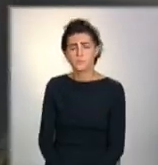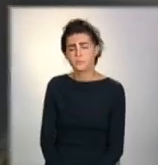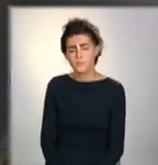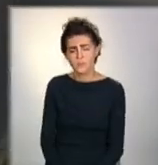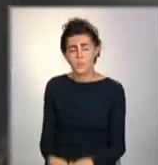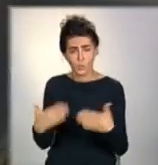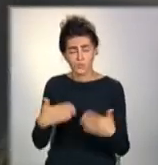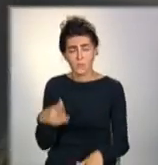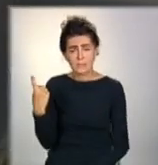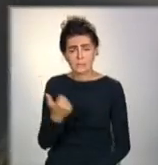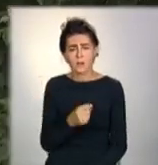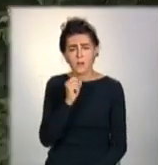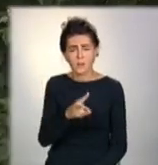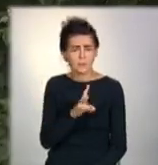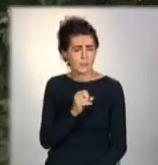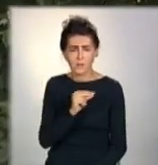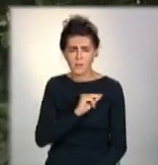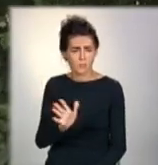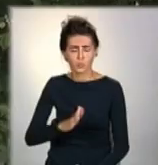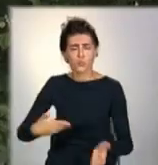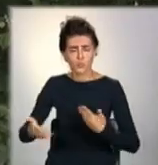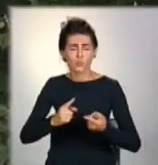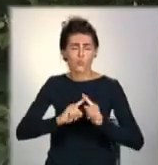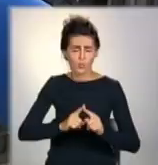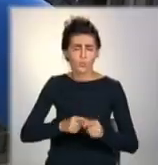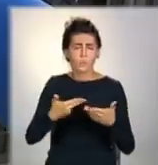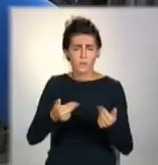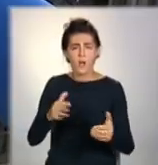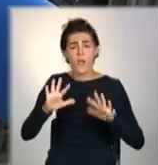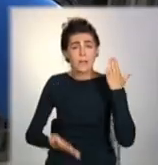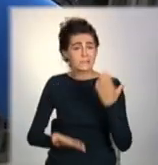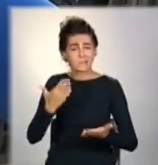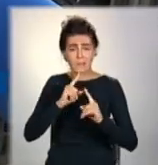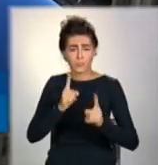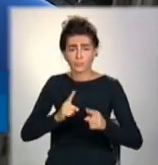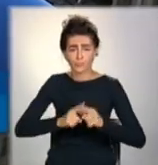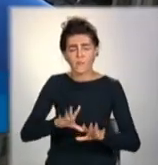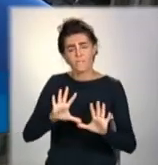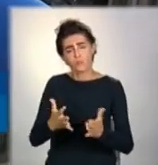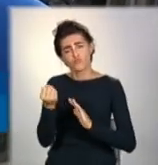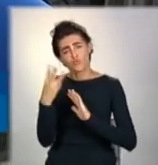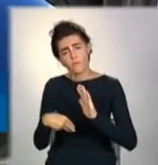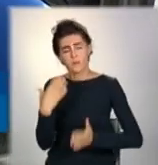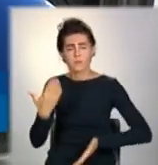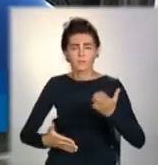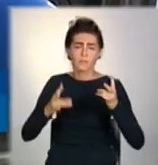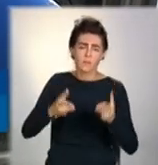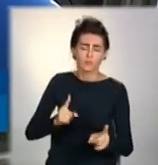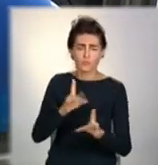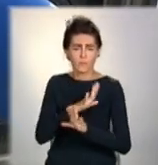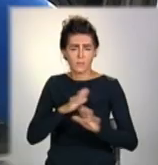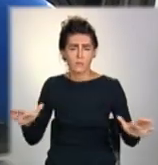неделю це, як мінімум, не працює. Пішоходів треба пропускати, не пропустиш, мало ли чого. Или оштрафують, це в лучшому випадку. А в худшому випадку